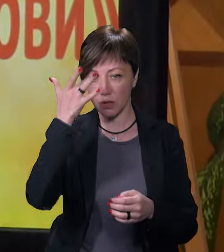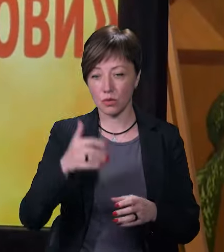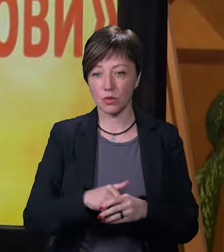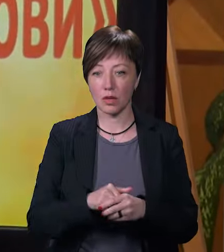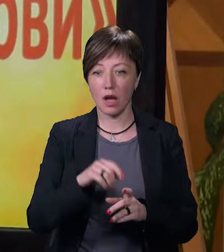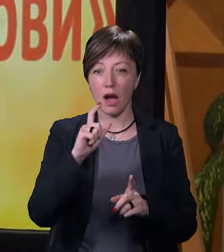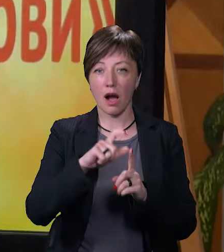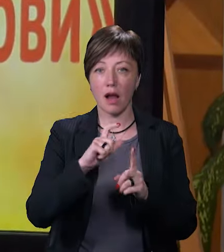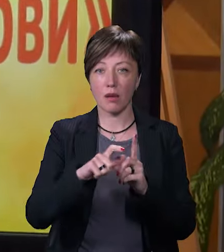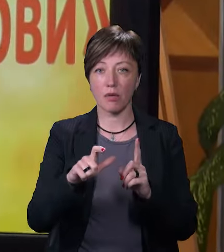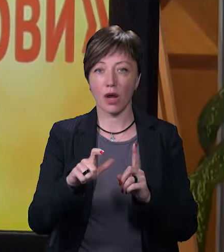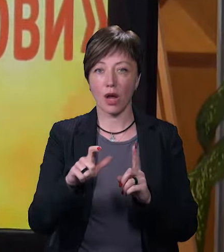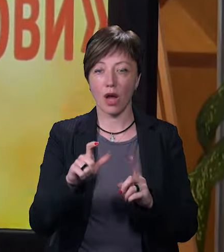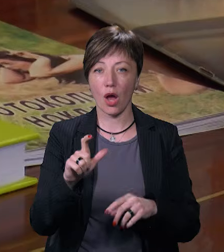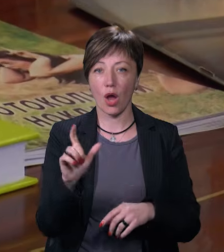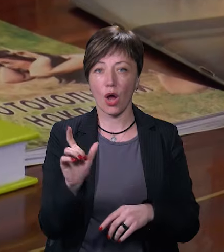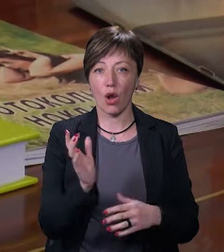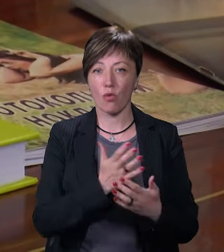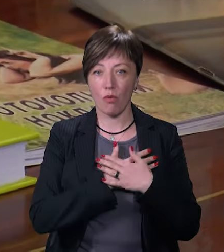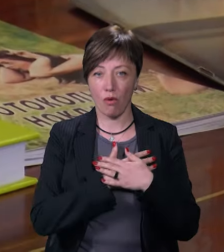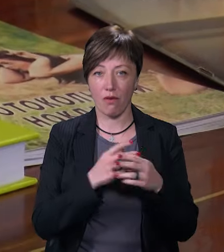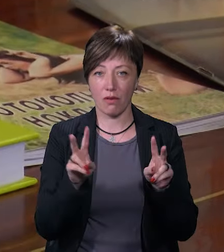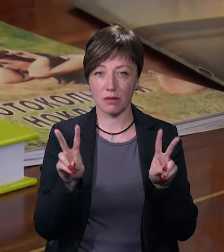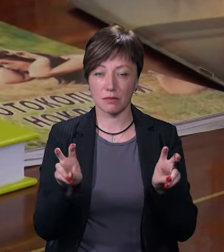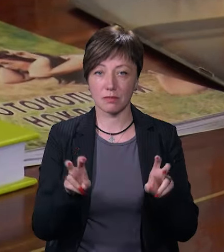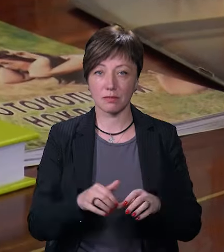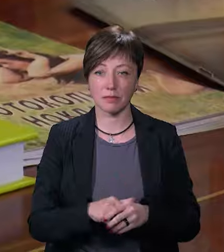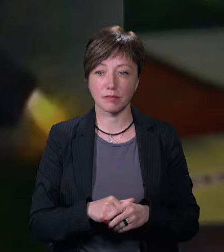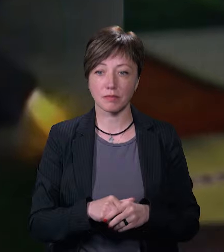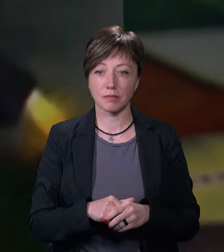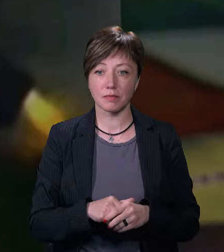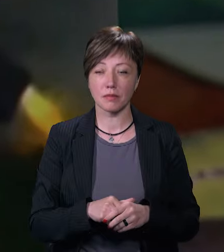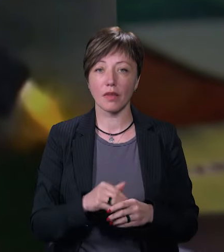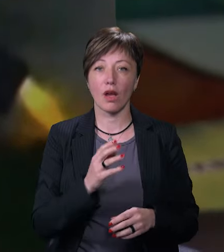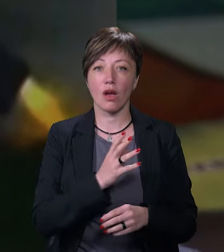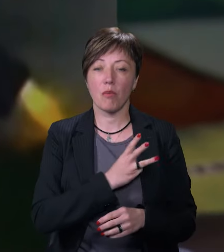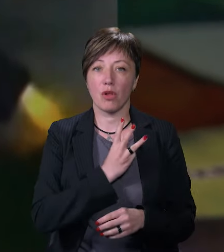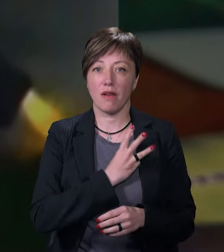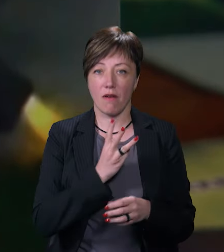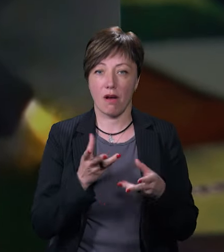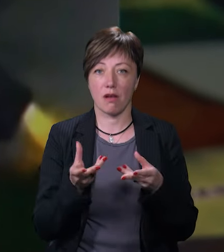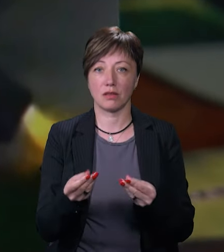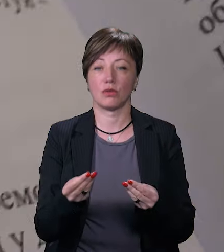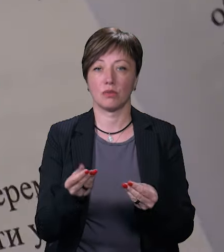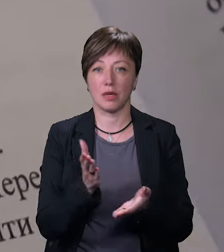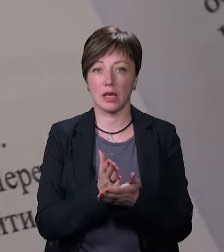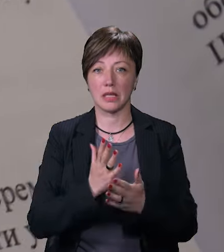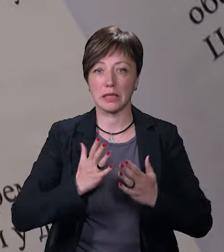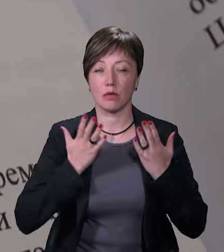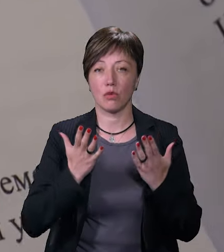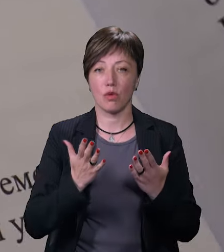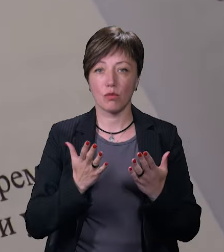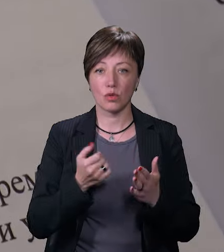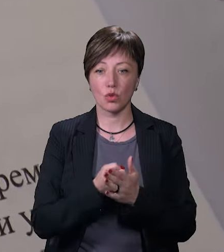«Калібри любови». Любов, яка є мотиватором, яка є стимулом